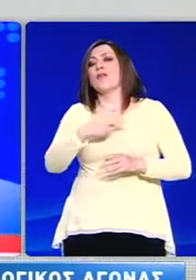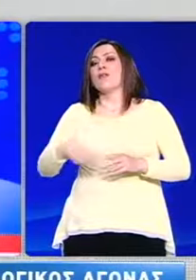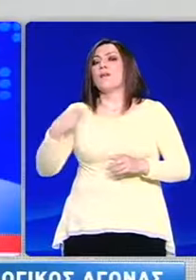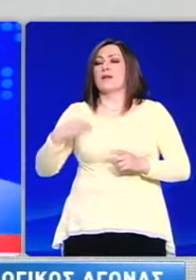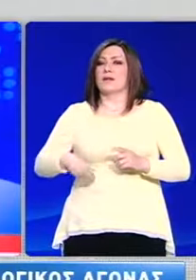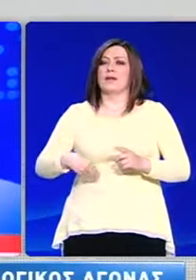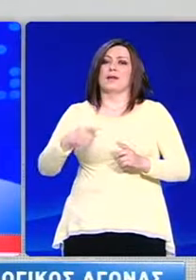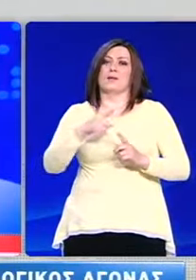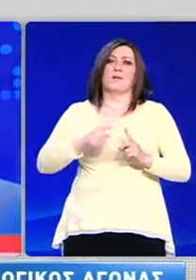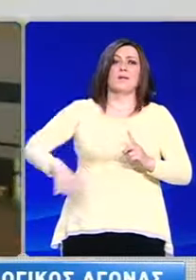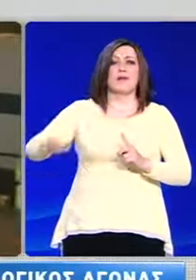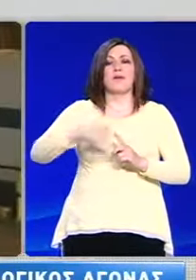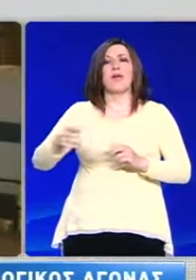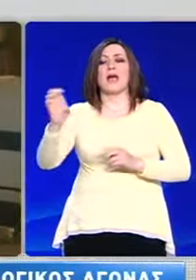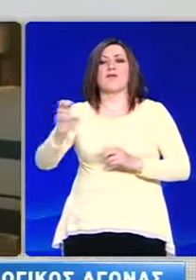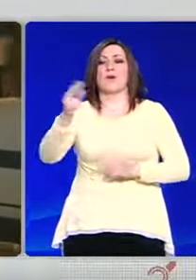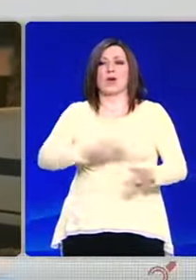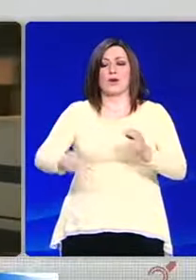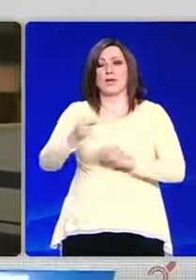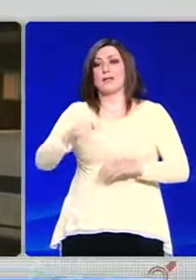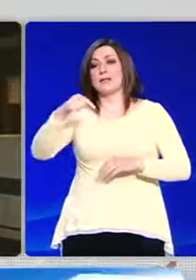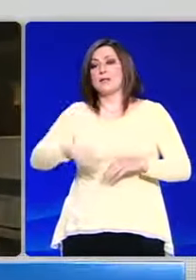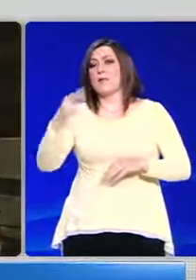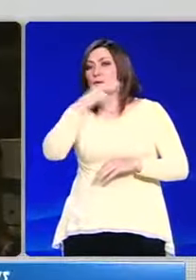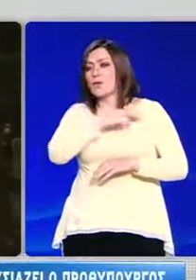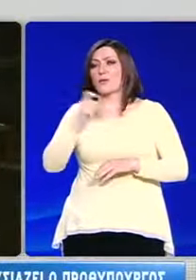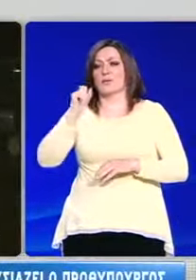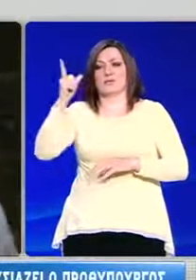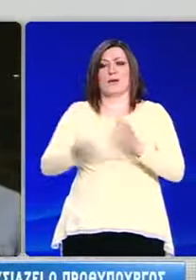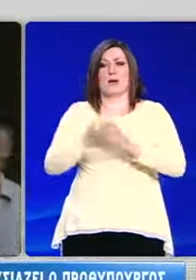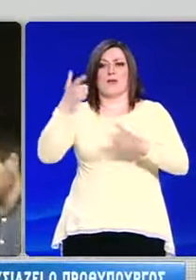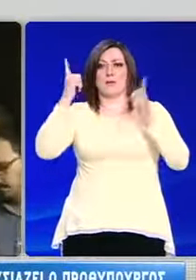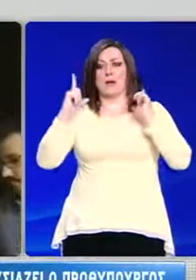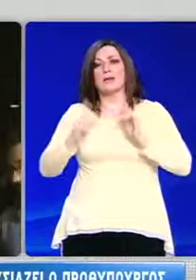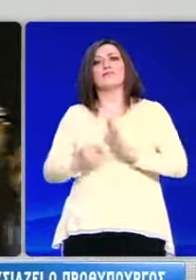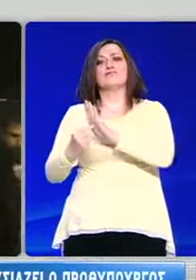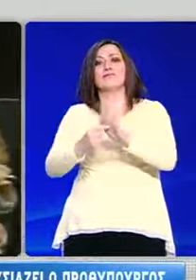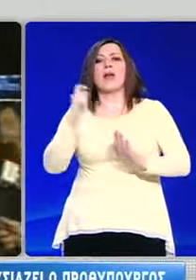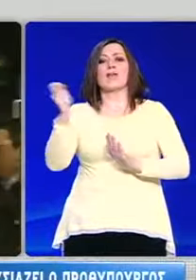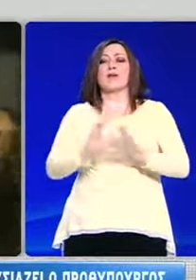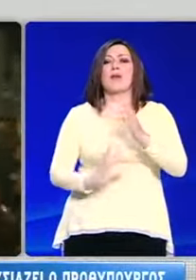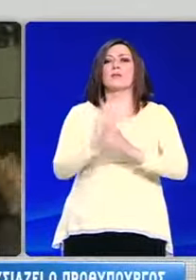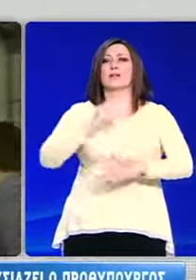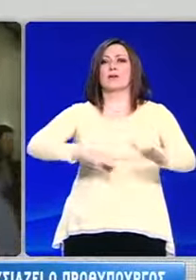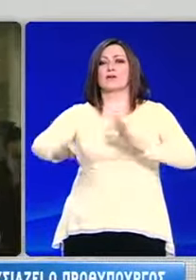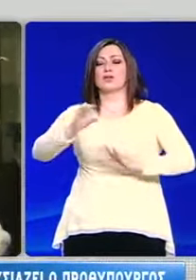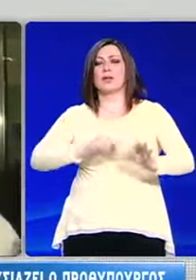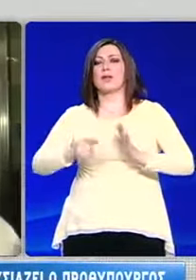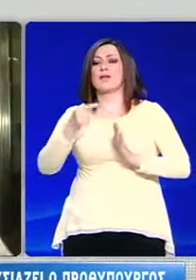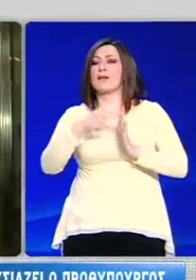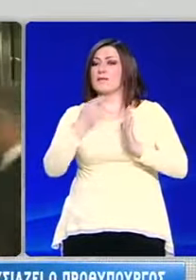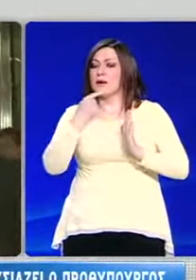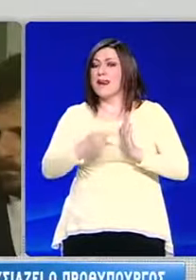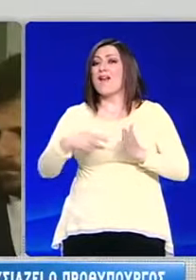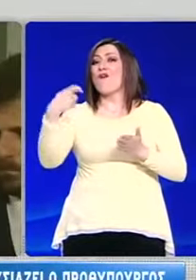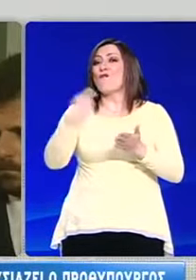ευρωεκλογές. Απόψε ο Πρωθυπουργός σε εκδήλωση της Ν.Δ. παρουσιάζει το Εθνικό Αναπτυξιακό Σχέδιο, στο οποίο προβλέπεται μείωση